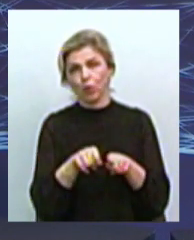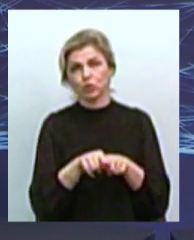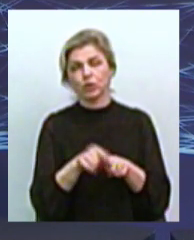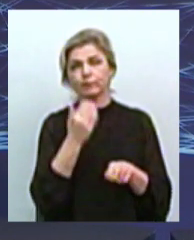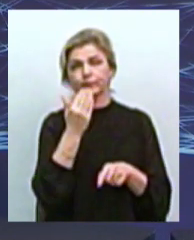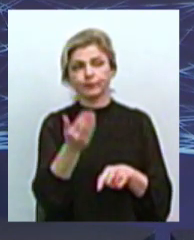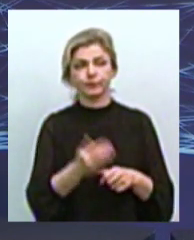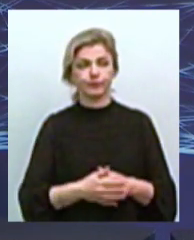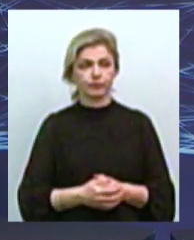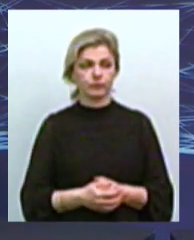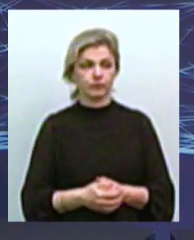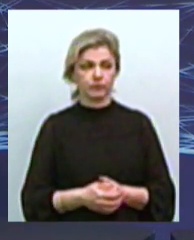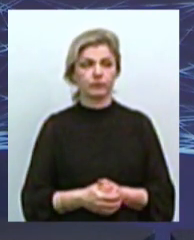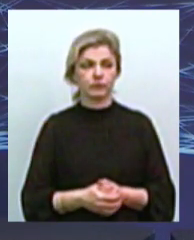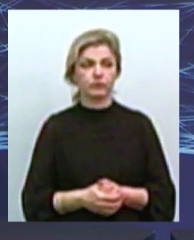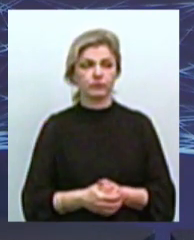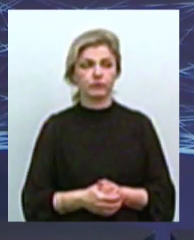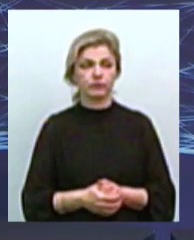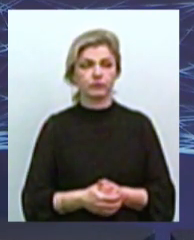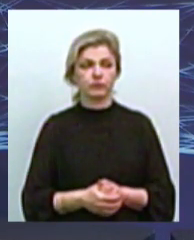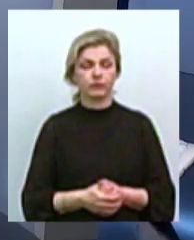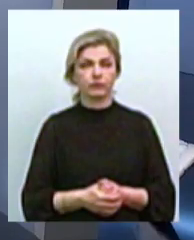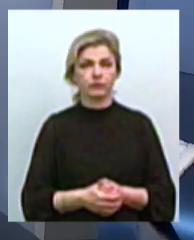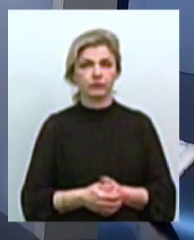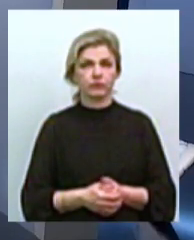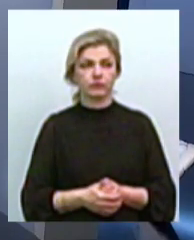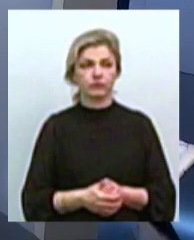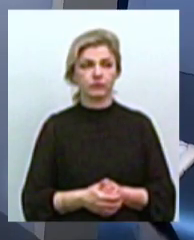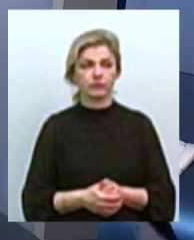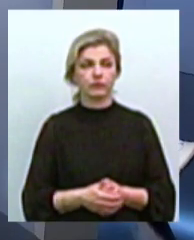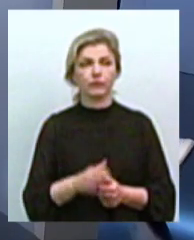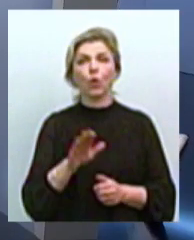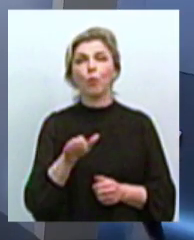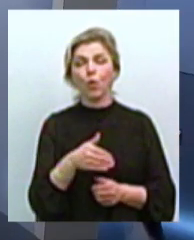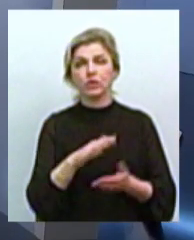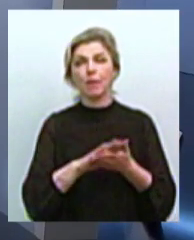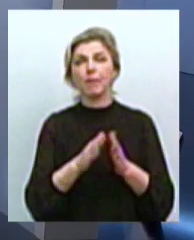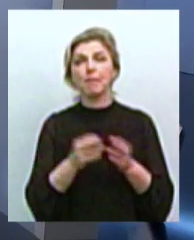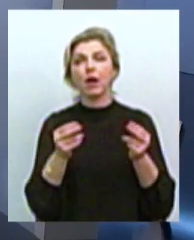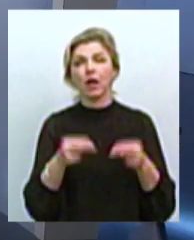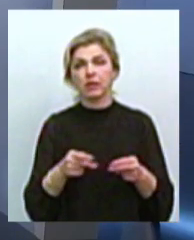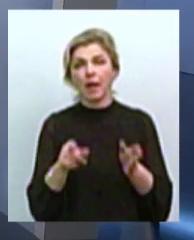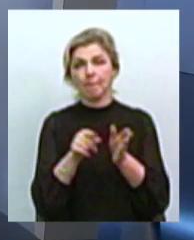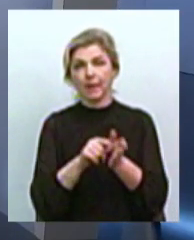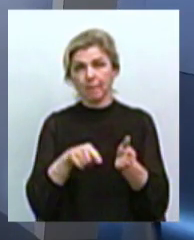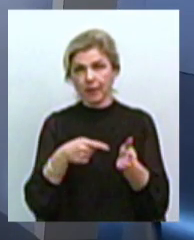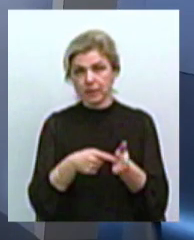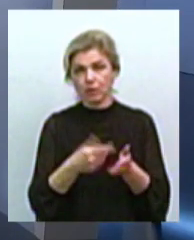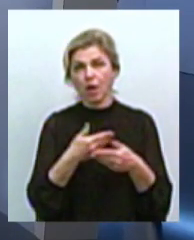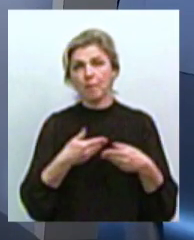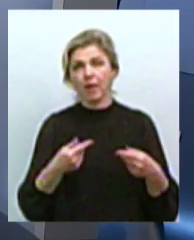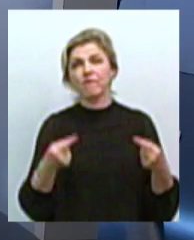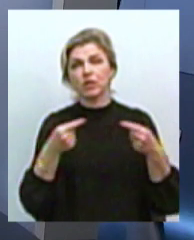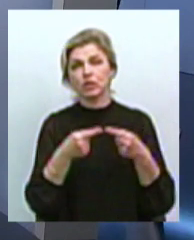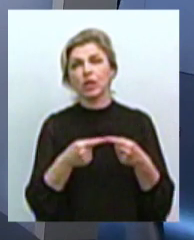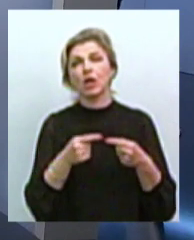Ви почули, дівчата? Так. Я хочу сказати, що після підписаного меморандуму з містом, ми визначили з